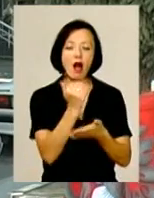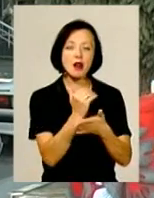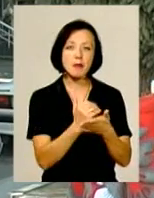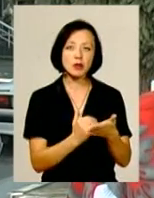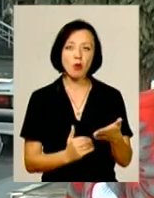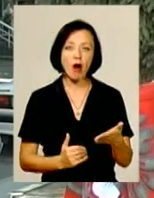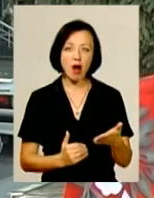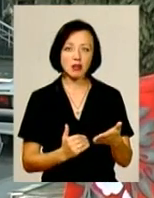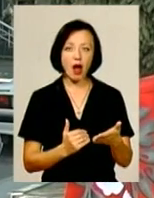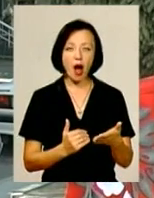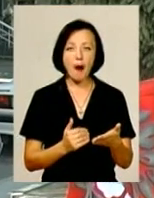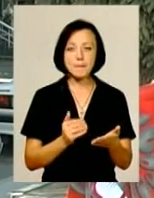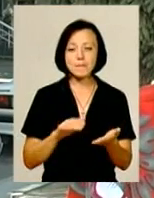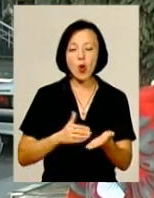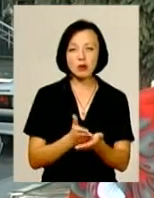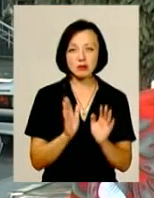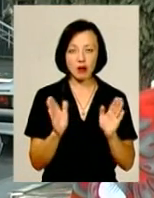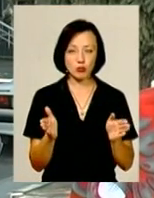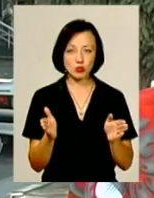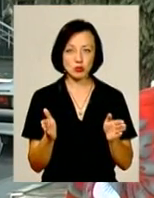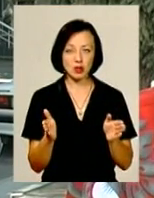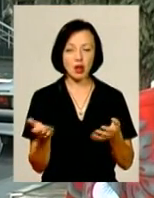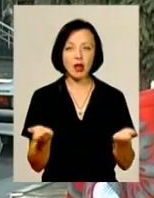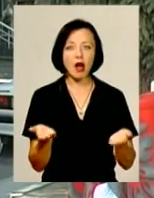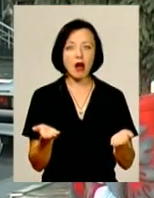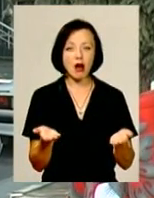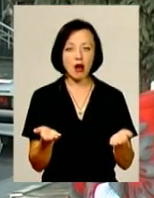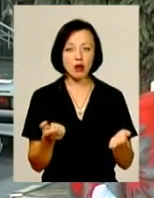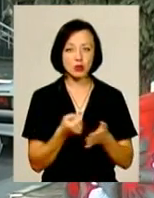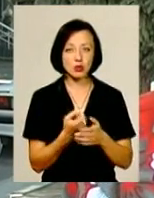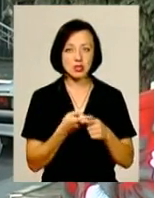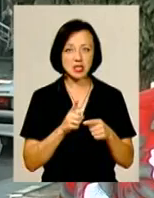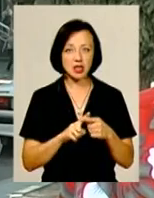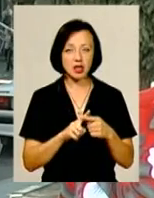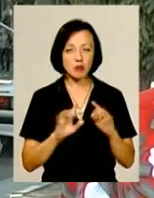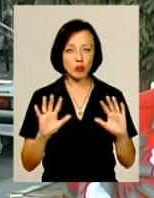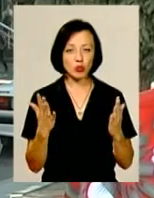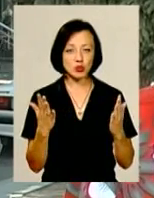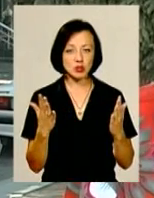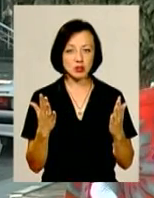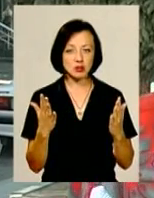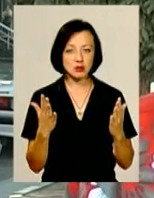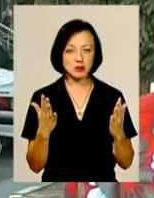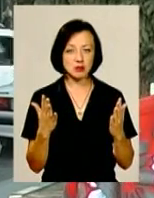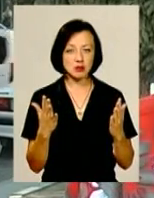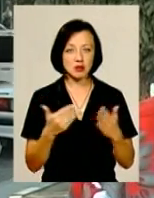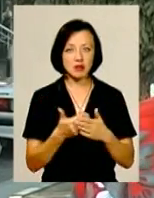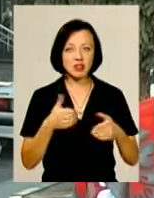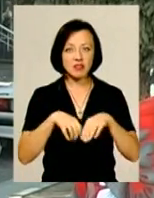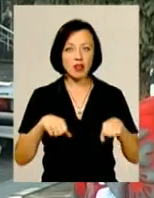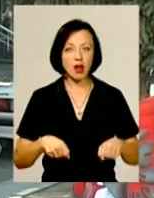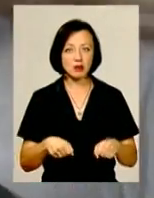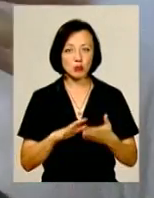політика буде, і яка до цієї події від влади